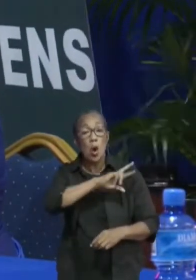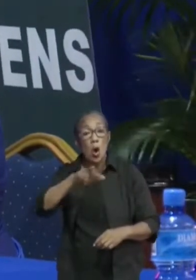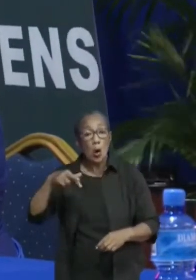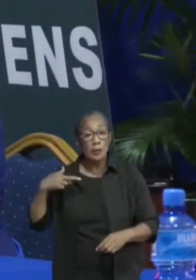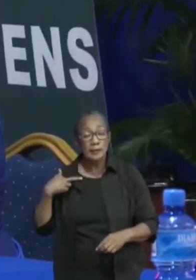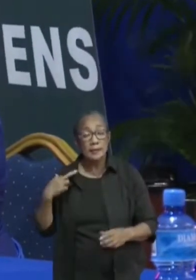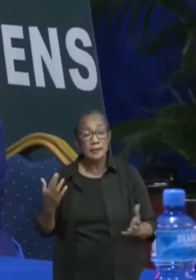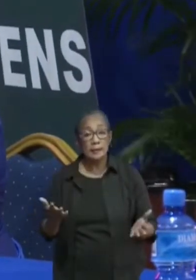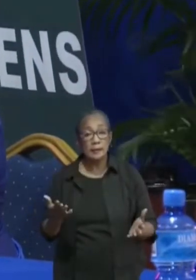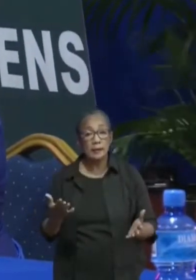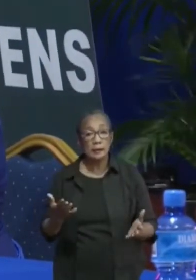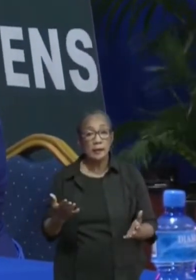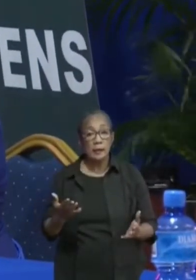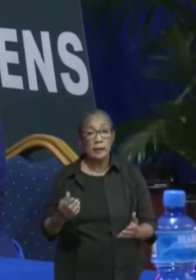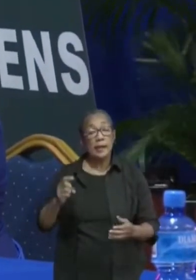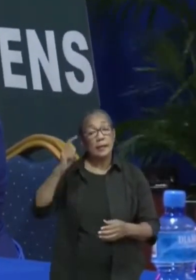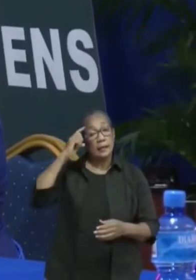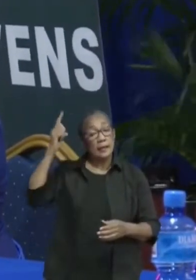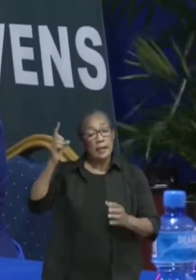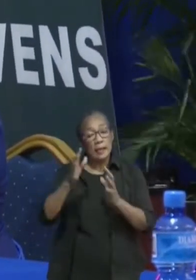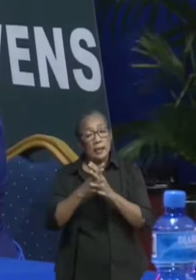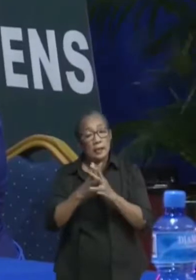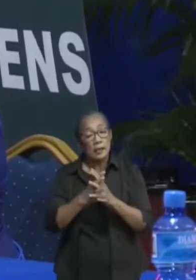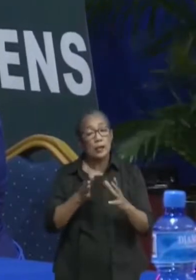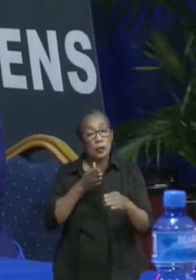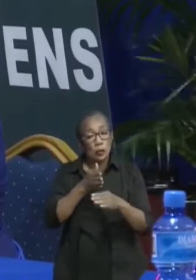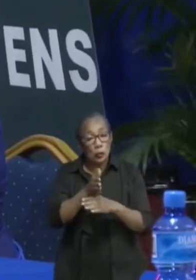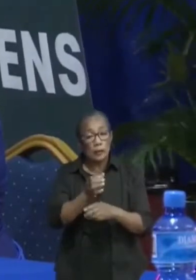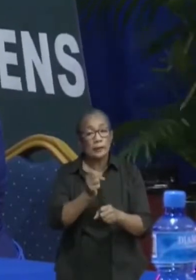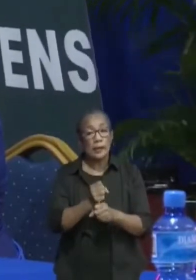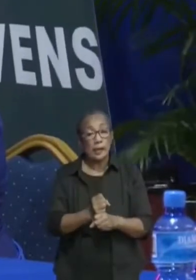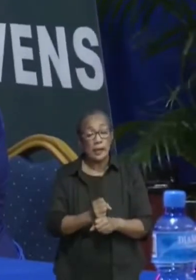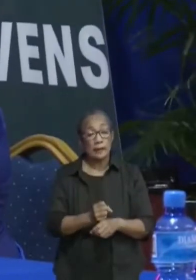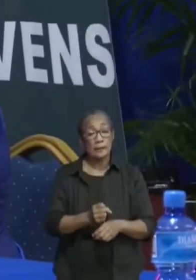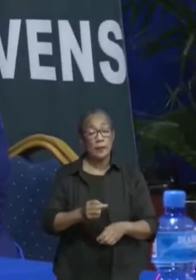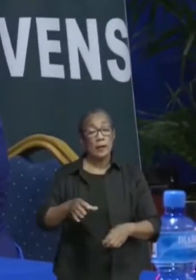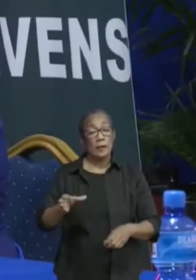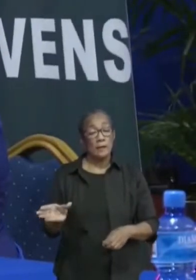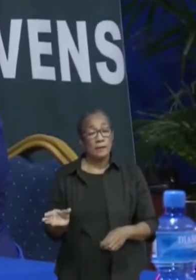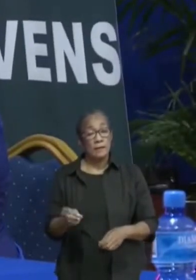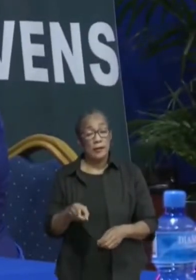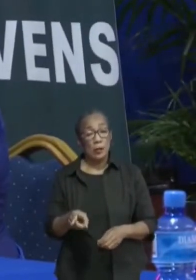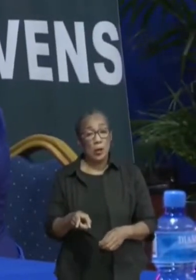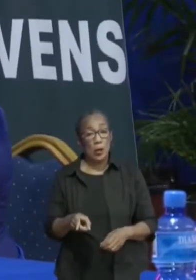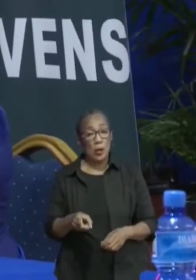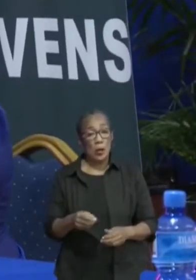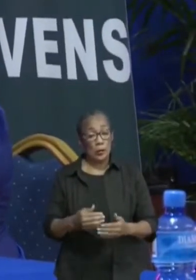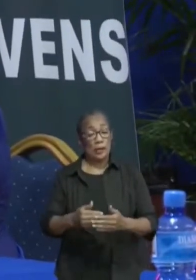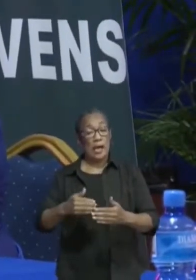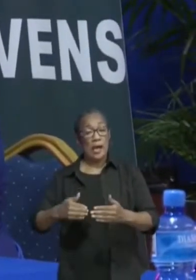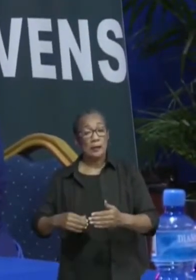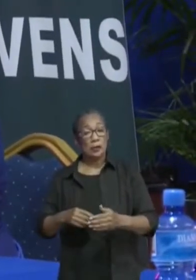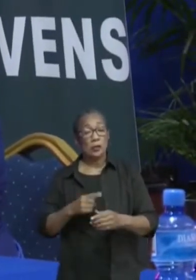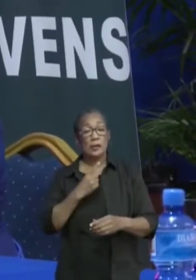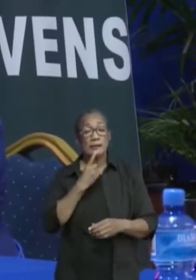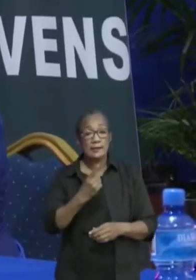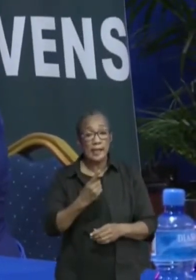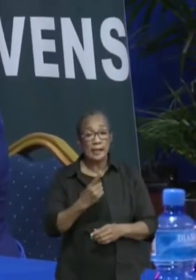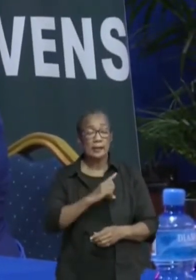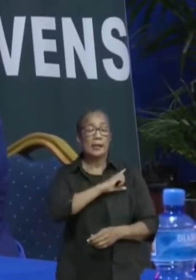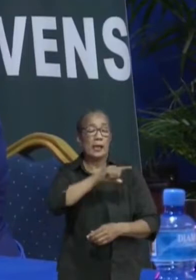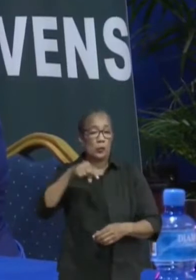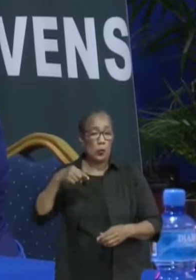religie te beoefenen. Ik zou vanuit mijn achtergrond zeggen dat wij de